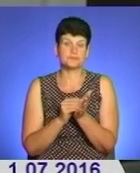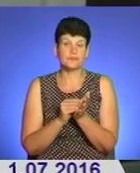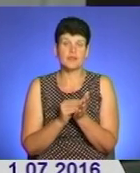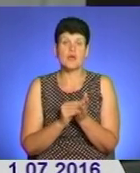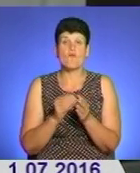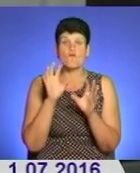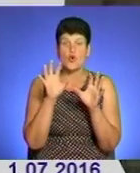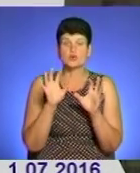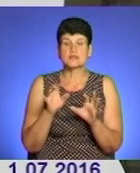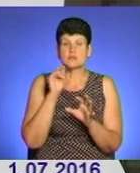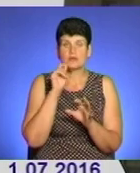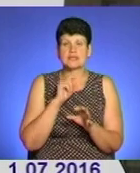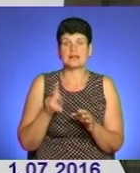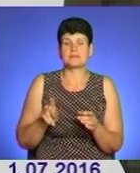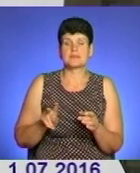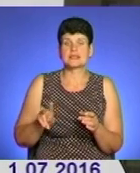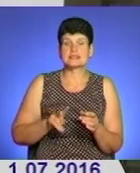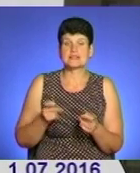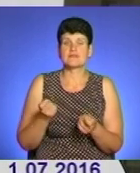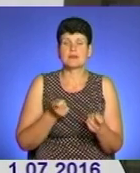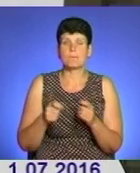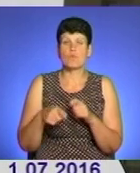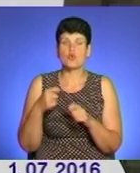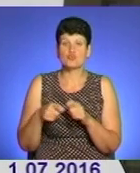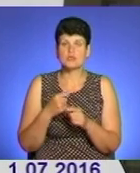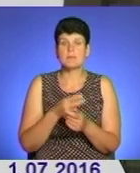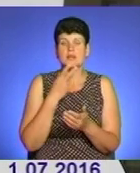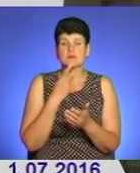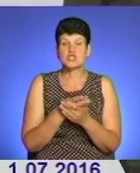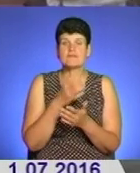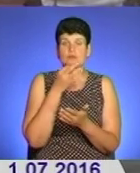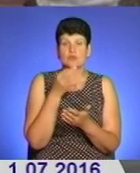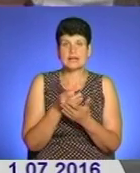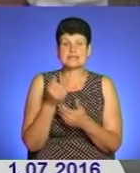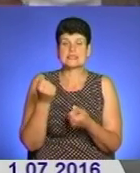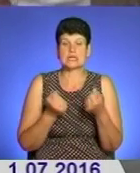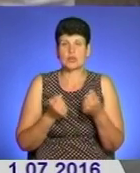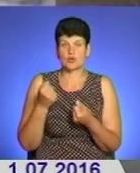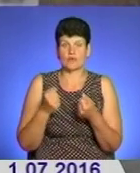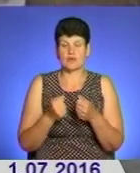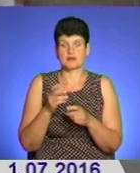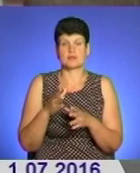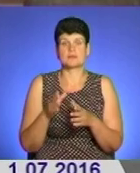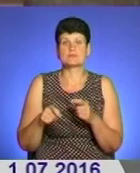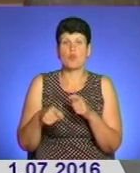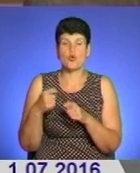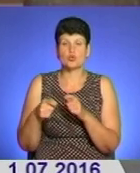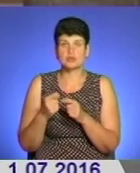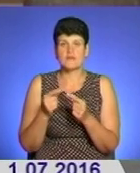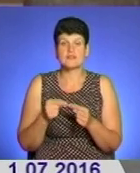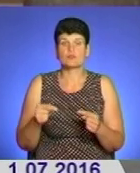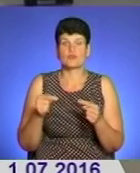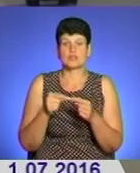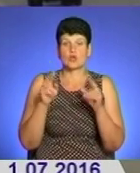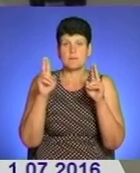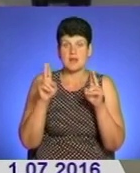Кодекс України про адміністративні правопорушення передбачає відповідальність за керування транспортним засобом переобладнаним з порушенням відповідних